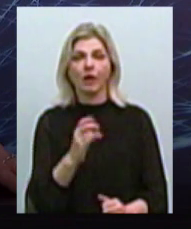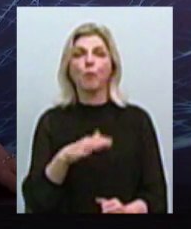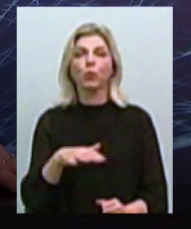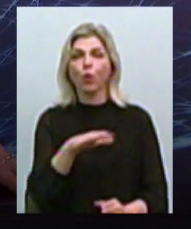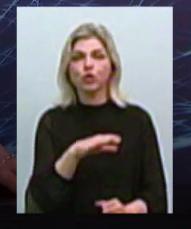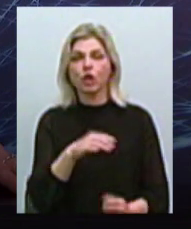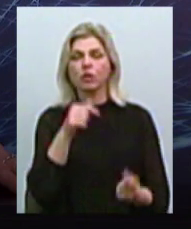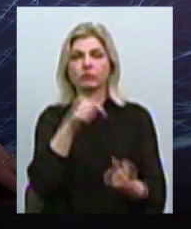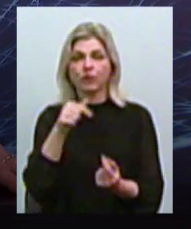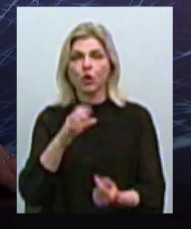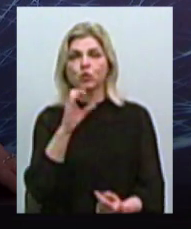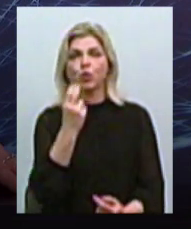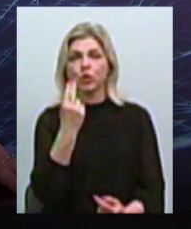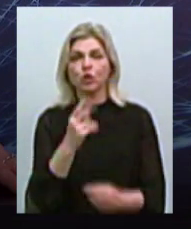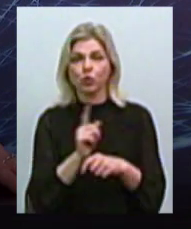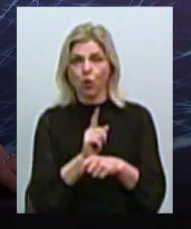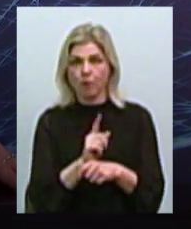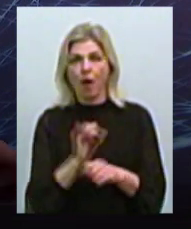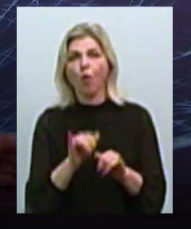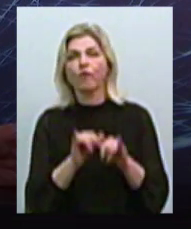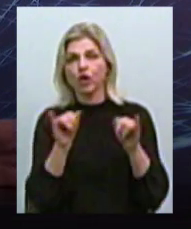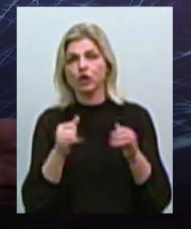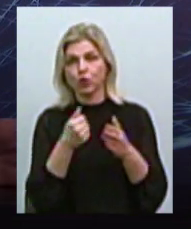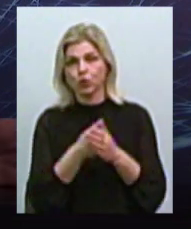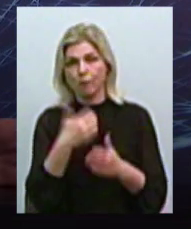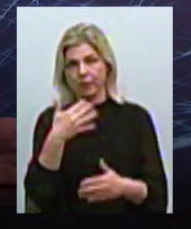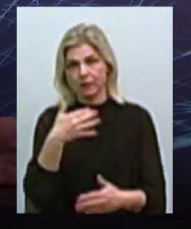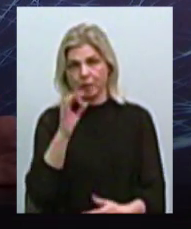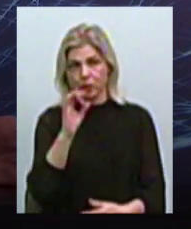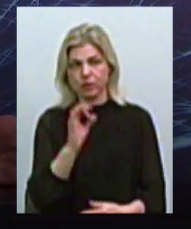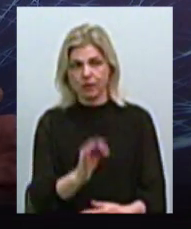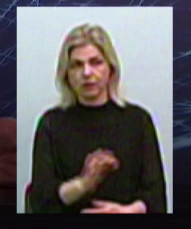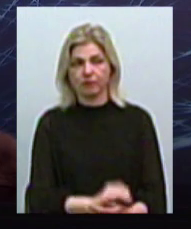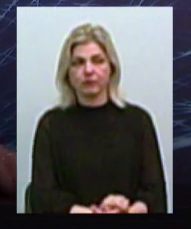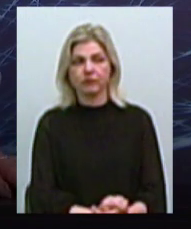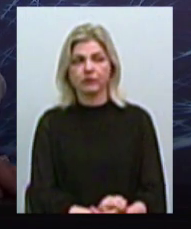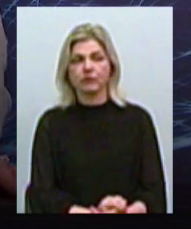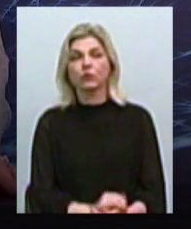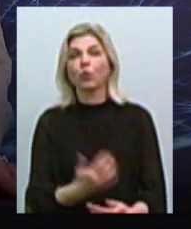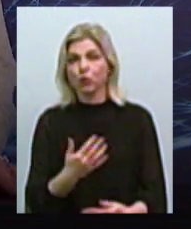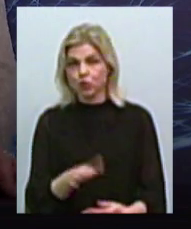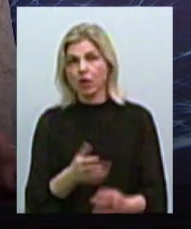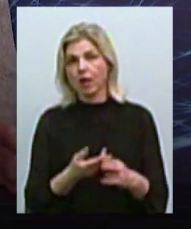а увеличенную до 50%. То есть уже это